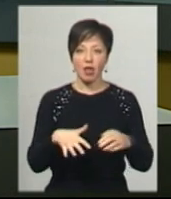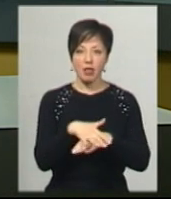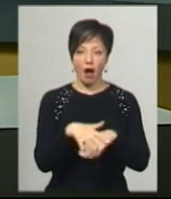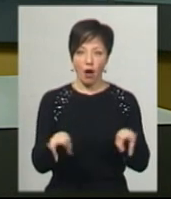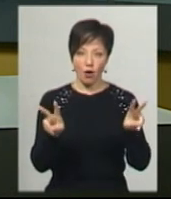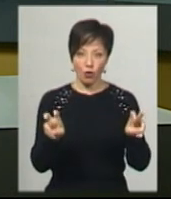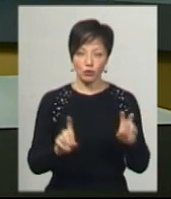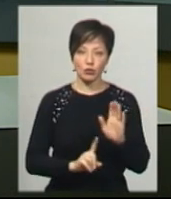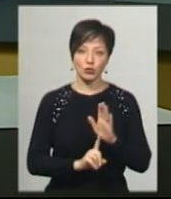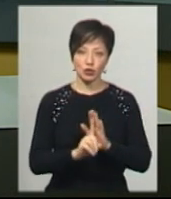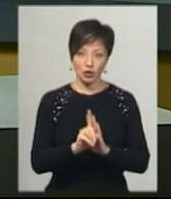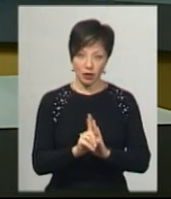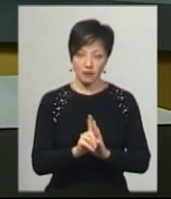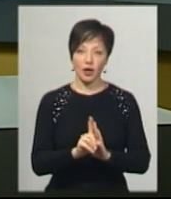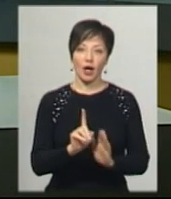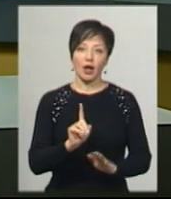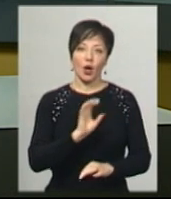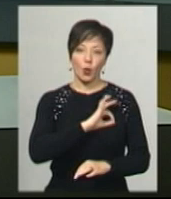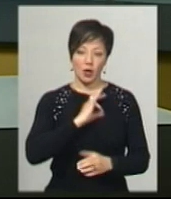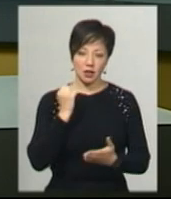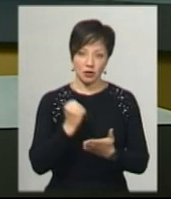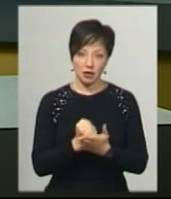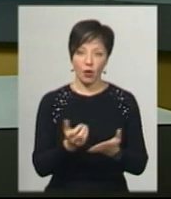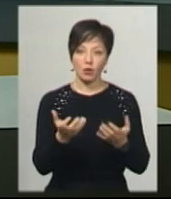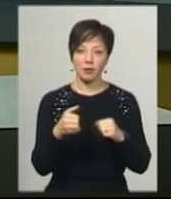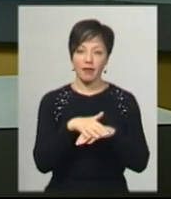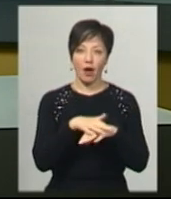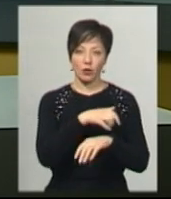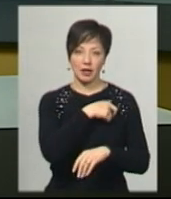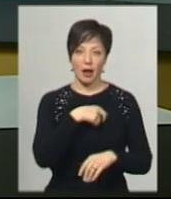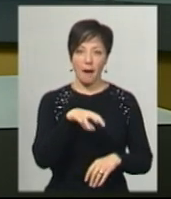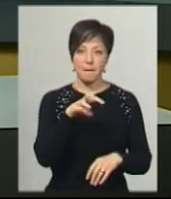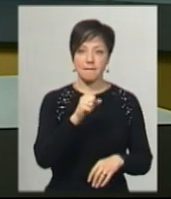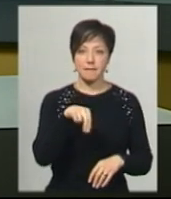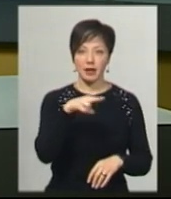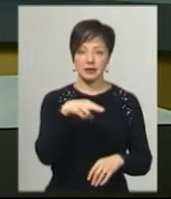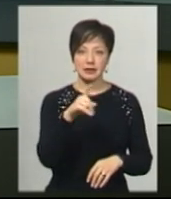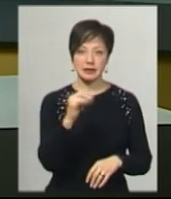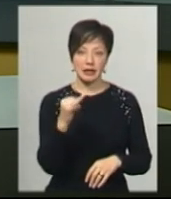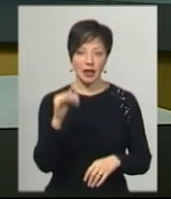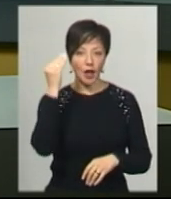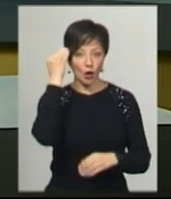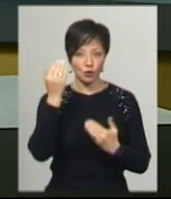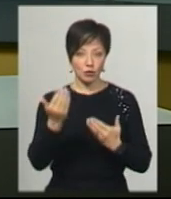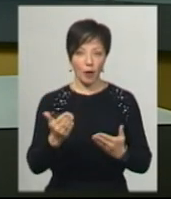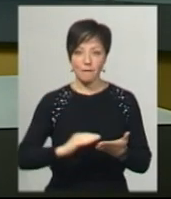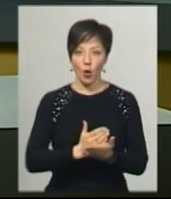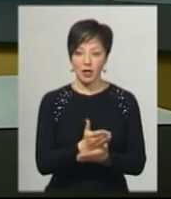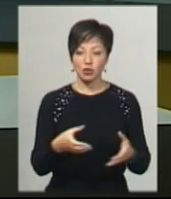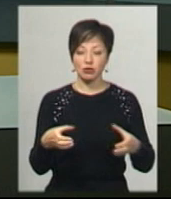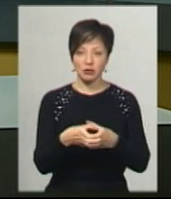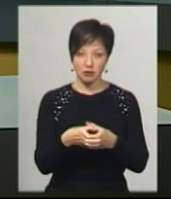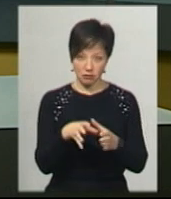почав юридично існувати та отримав голову нардепа від Хмельниччини Сергія Мандзія. Отже, на думку Ольги Заславської, політична